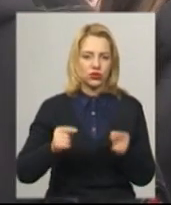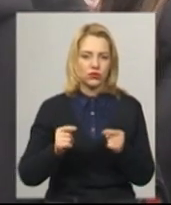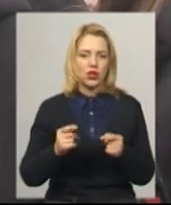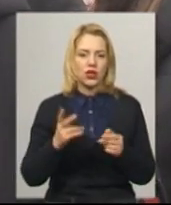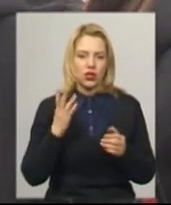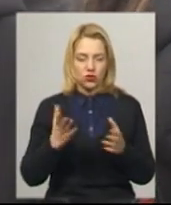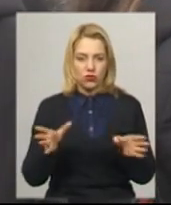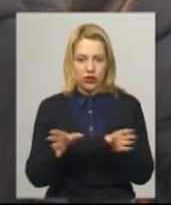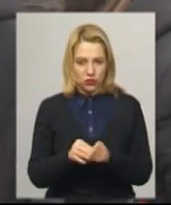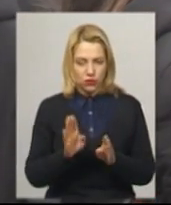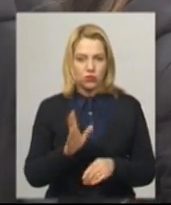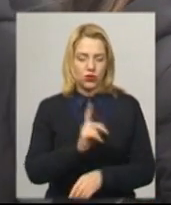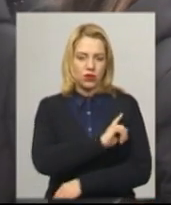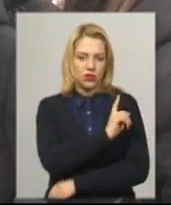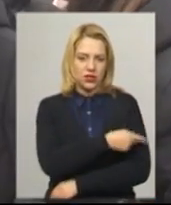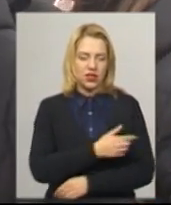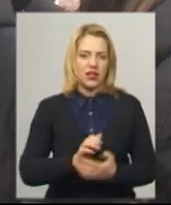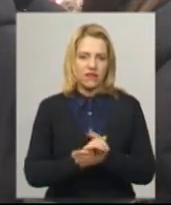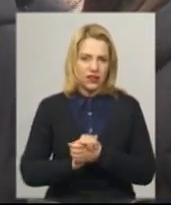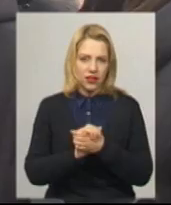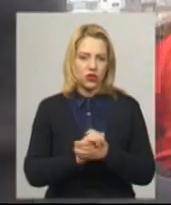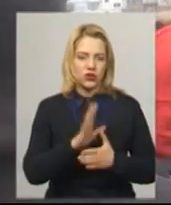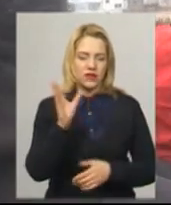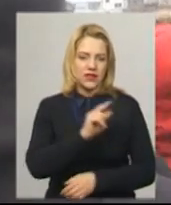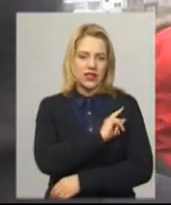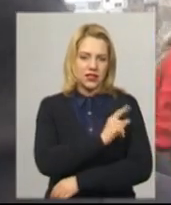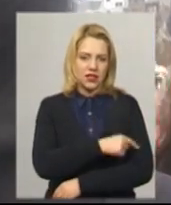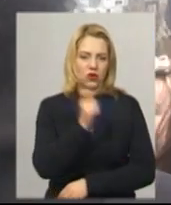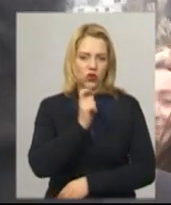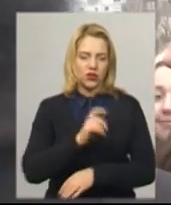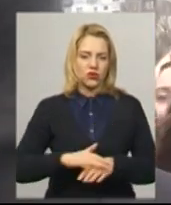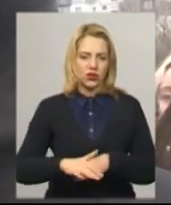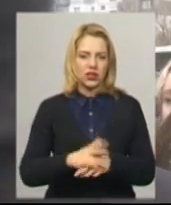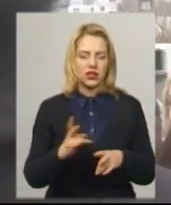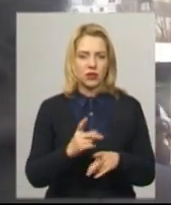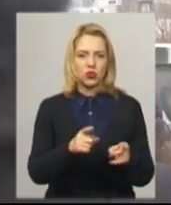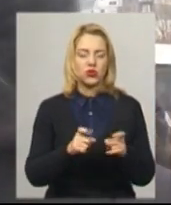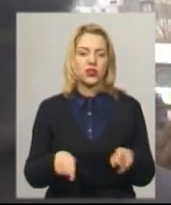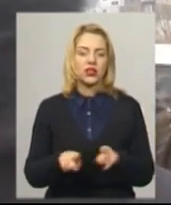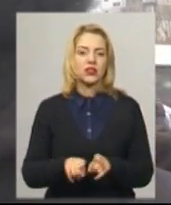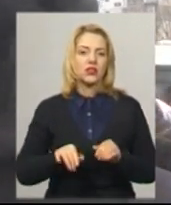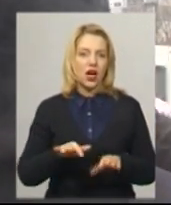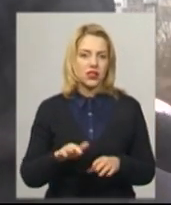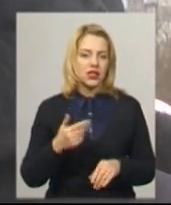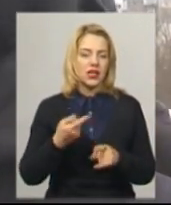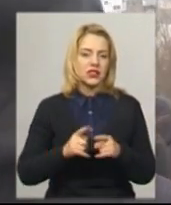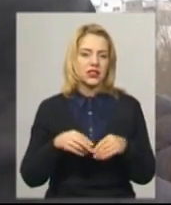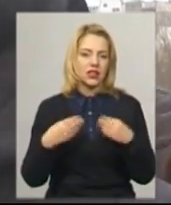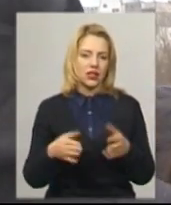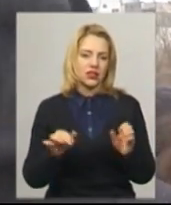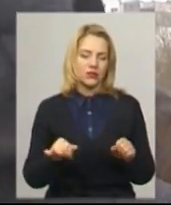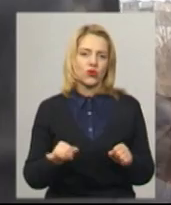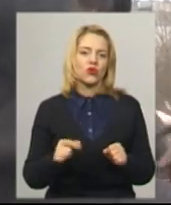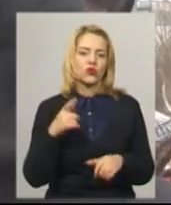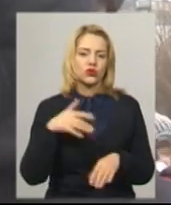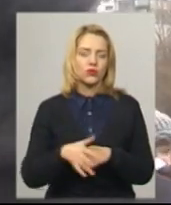будемо в силі. В єдності вся сила українського народу. Вважаю, що потрібно розлучатися до таких акцій. Це дає змогу людям зрозуміти,